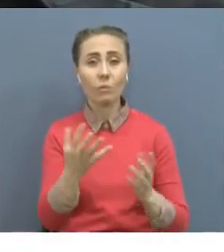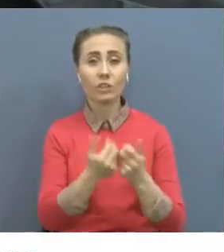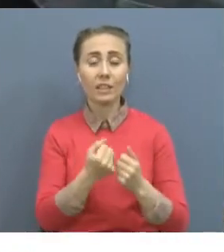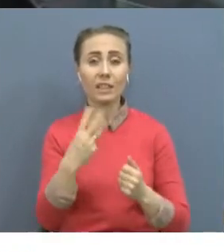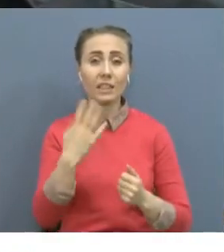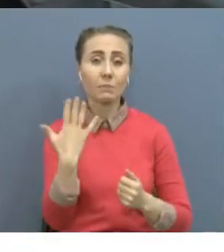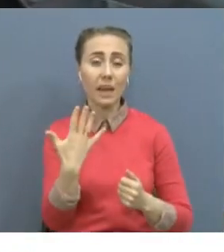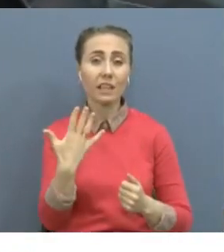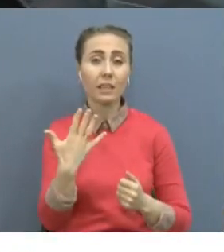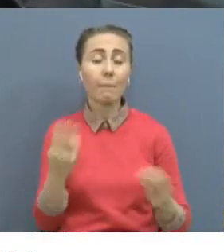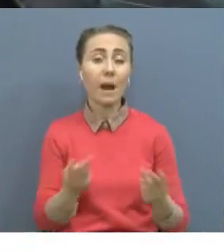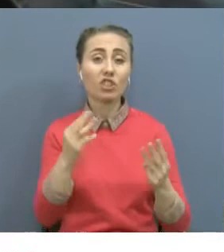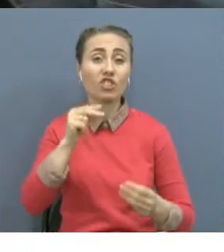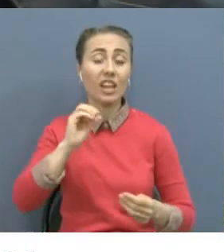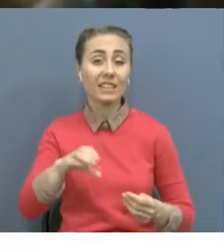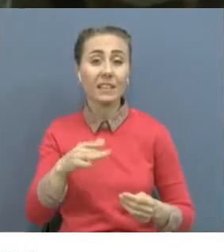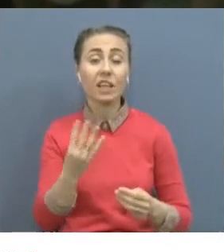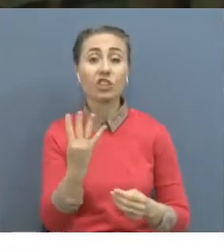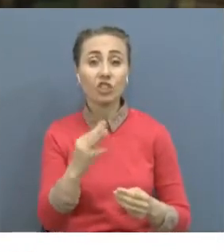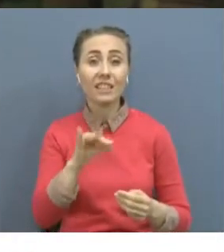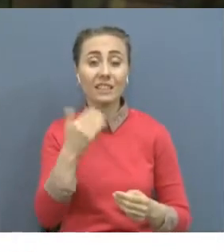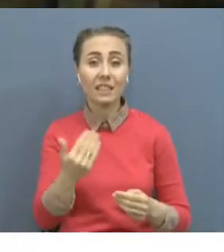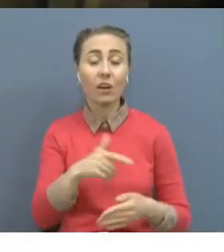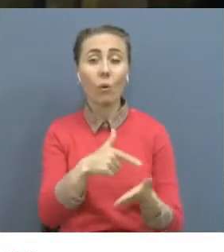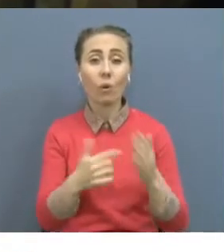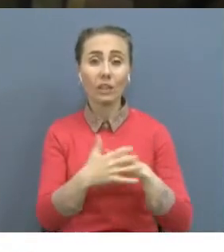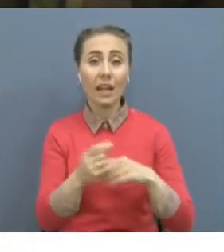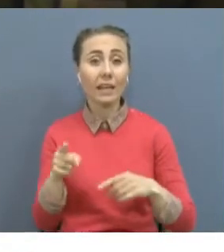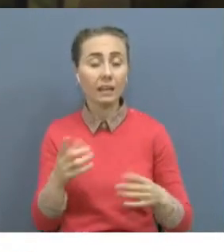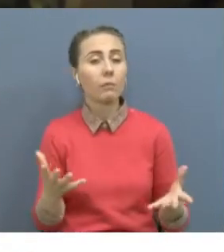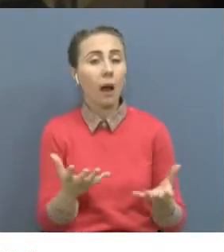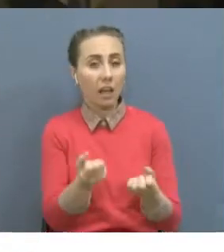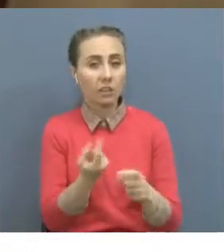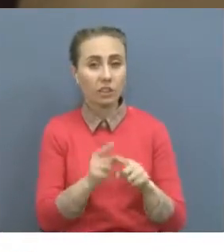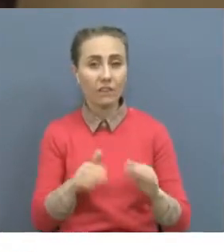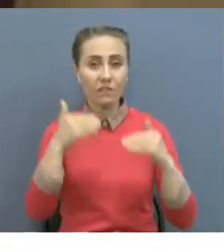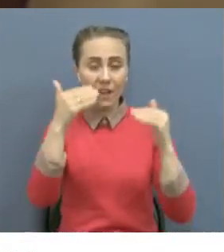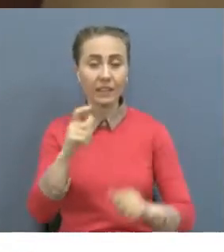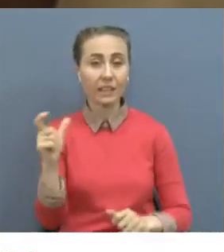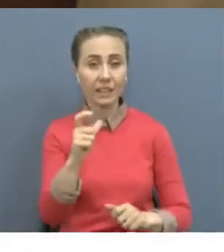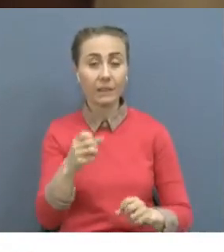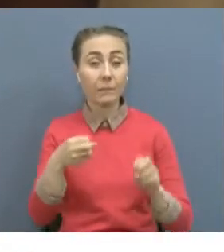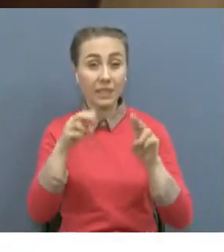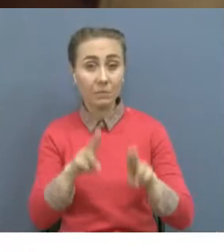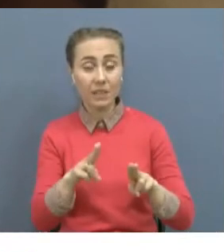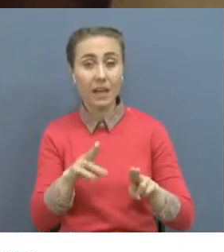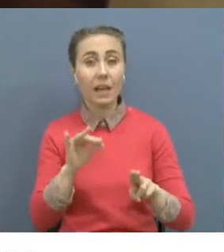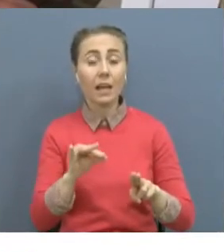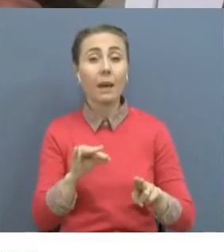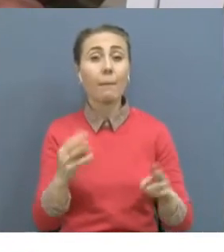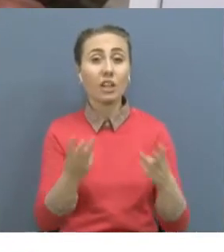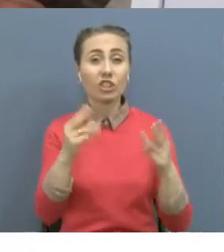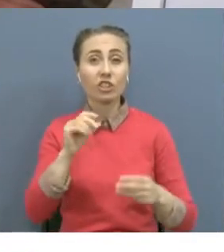Оның түртеуі көкшет ауда. Өртсөндірушілерге көрсетілетін қолдауды азымез. Нөмір екінші мамандандырылған өртсөндіру бөлімінің жоғарғы